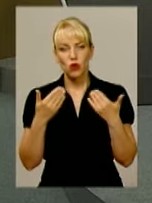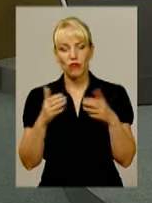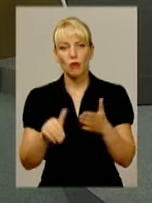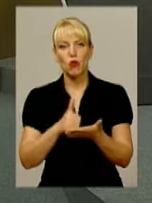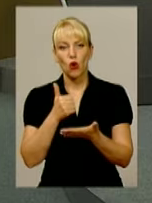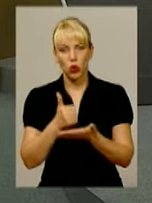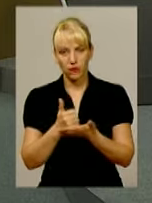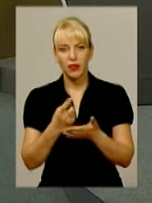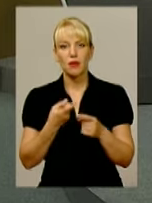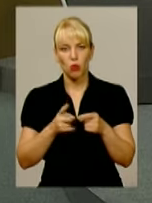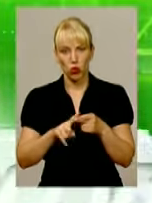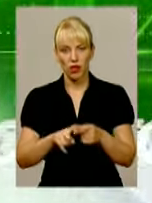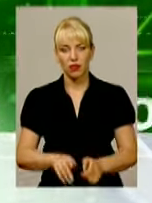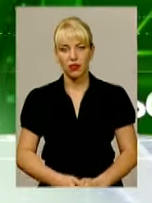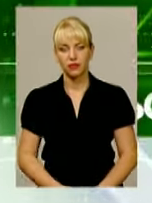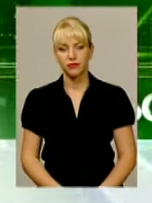головне, зокрема, про таке.